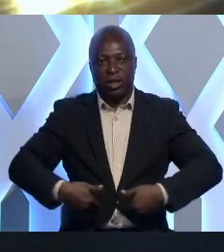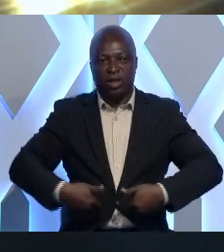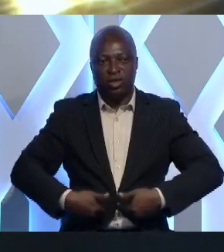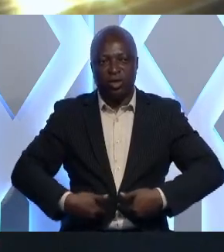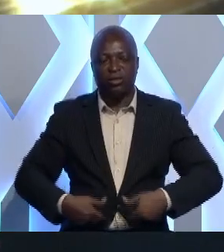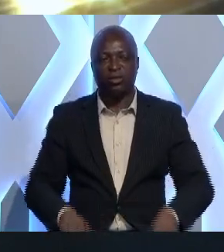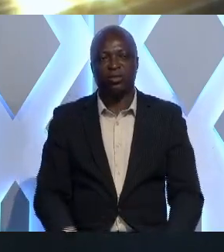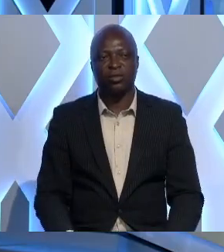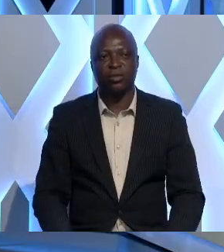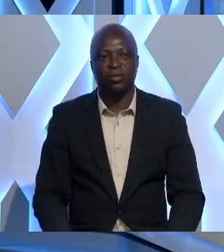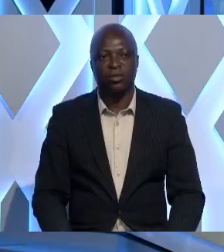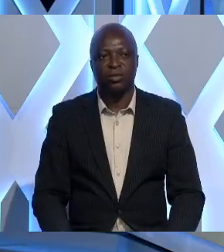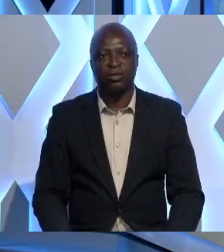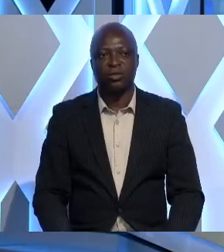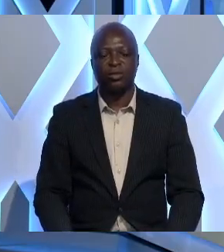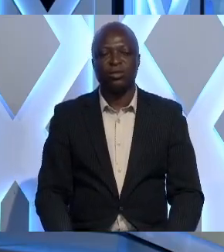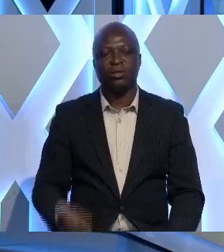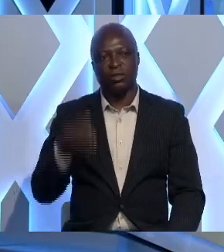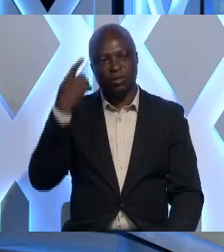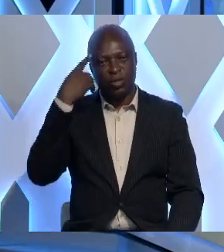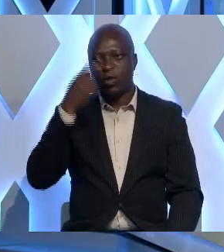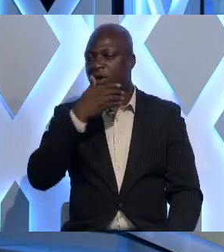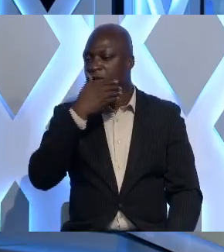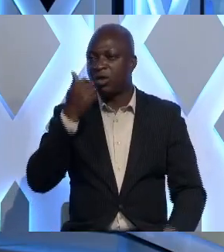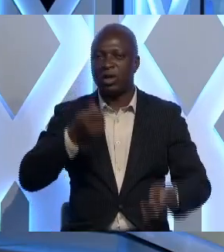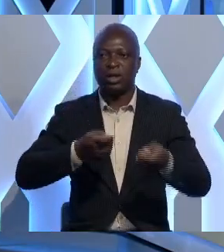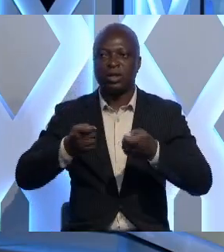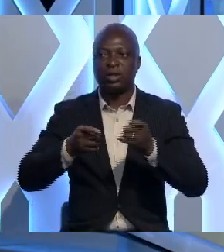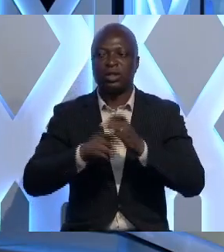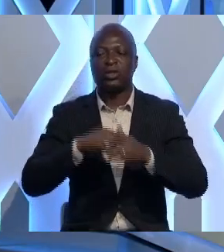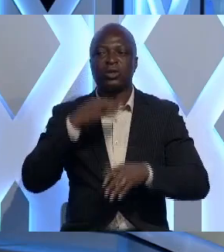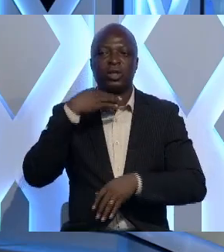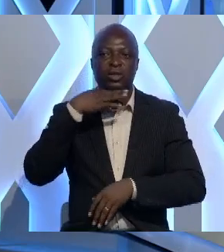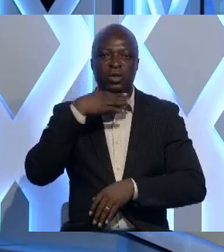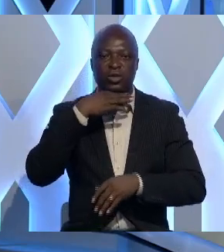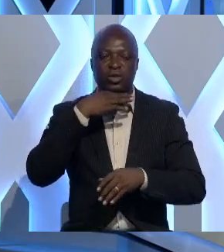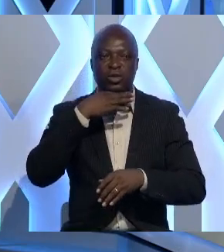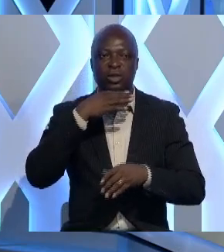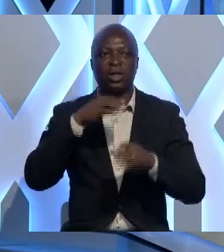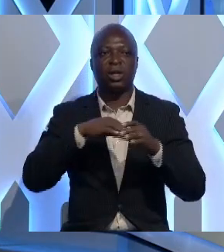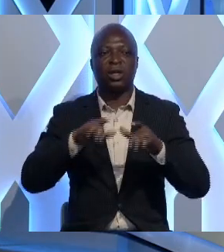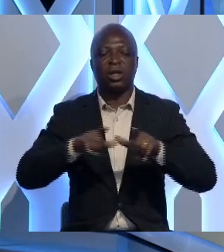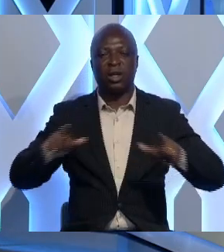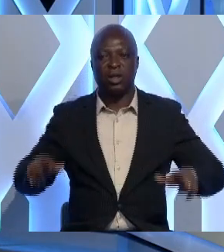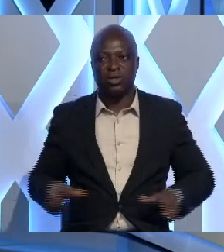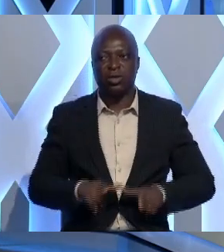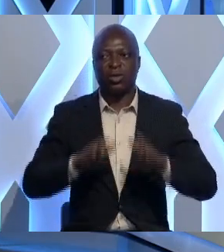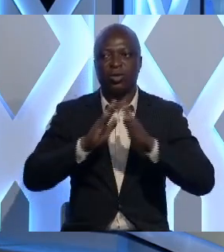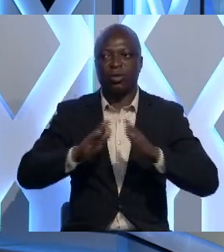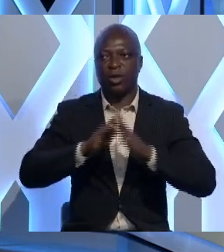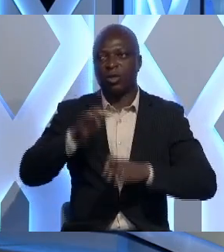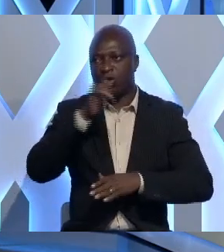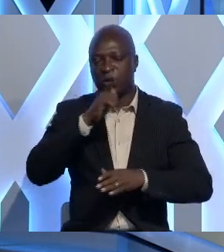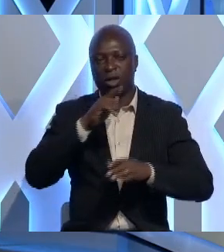d'Almeda. Pour une meilleure gestion des ordures et des déchets dans la zone urbaine de Lomé,